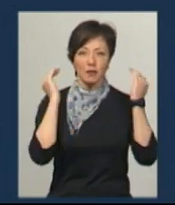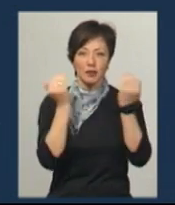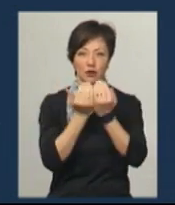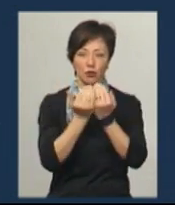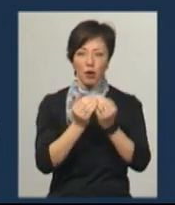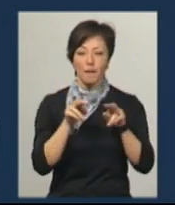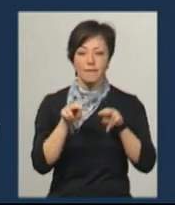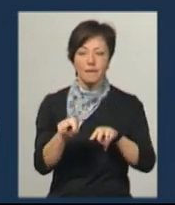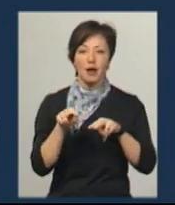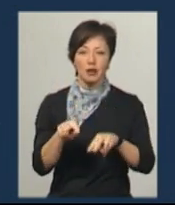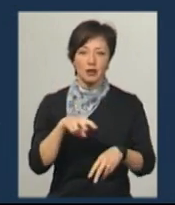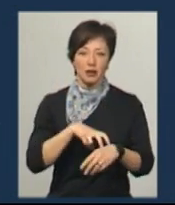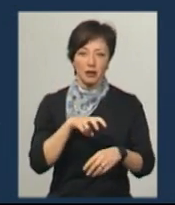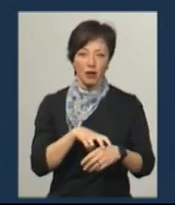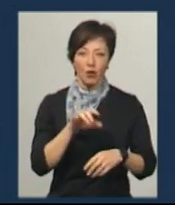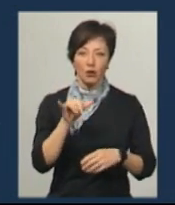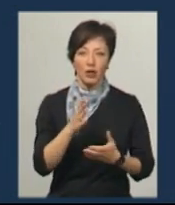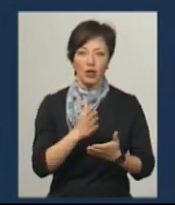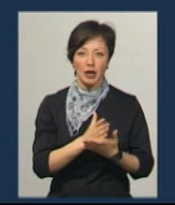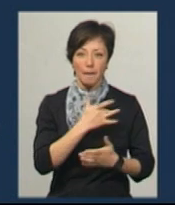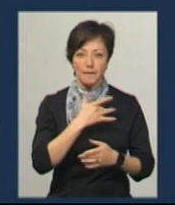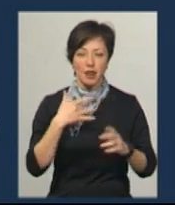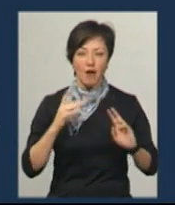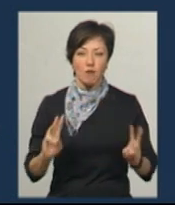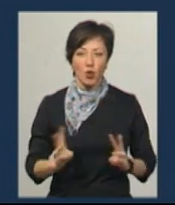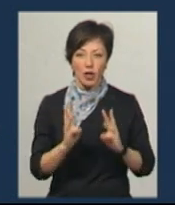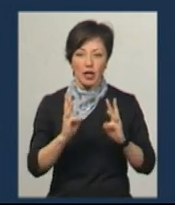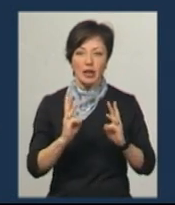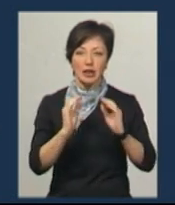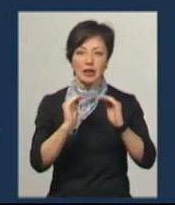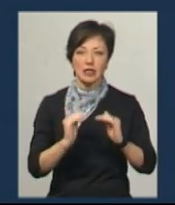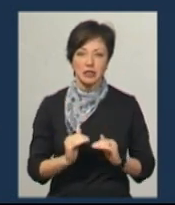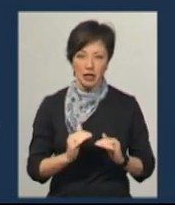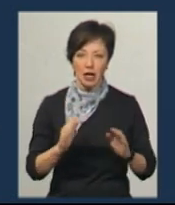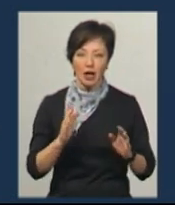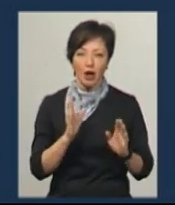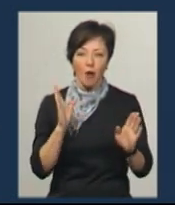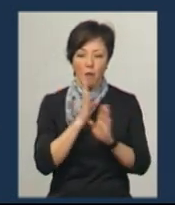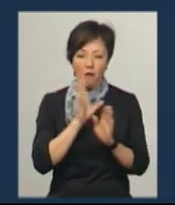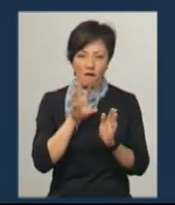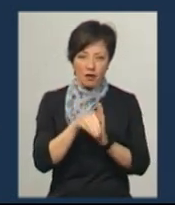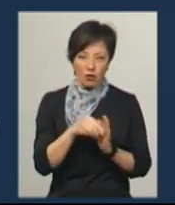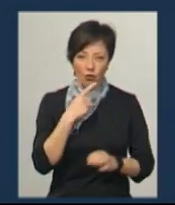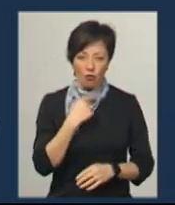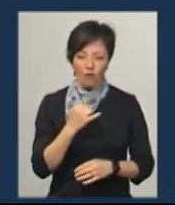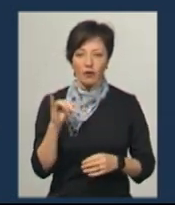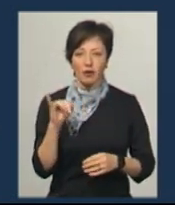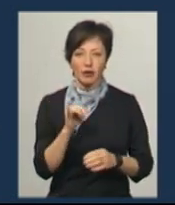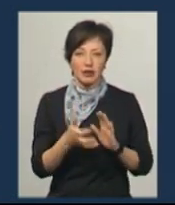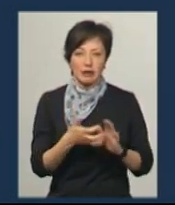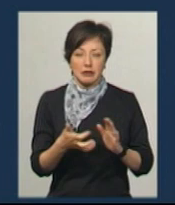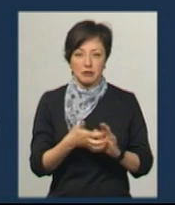боксі, під наглядом реаніматологів. В неї є двобічна пневмонія, неї низька сатурація, тобто насищення киснем крові, і